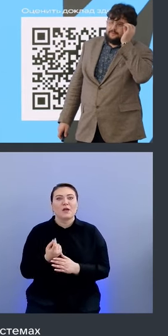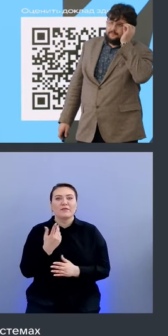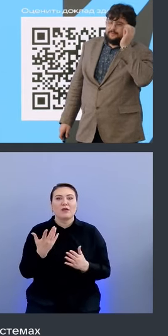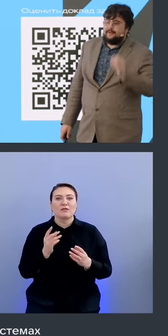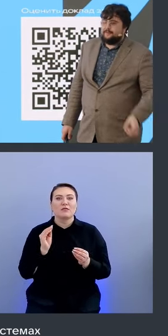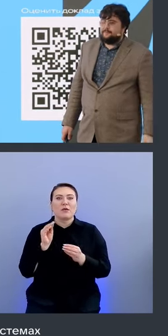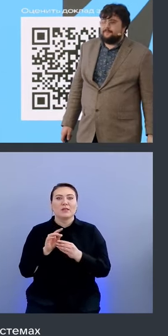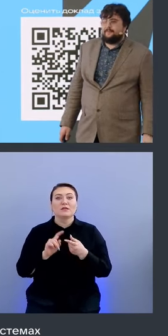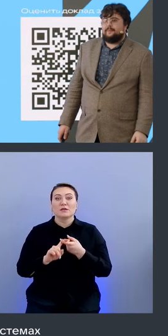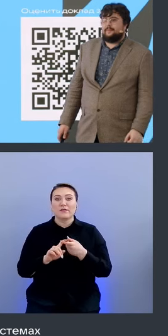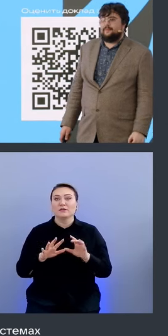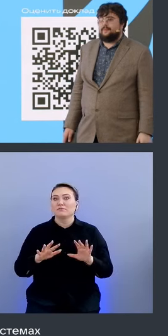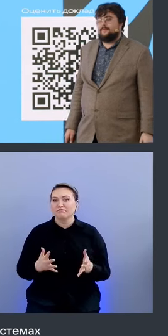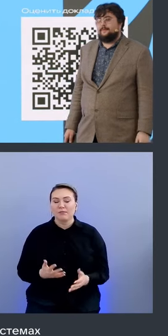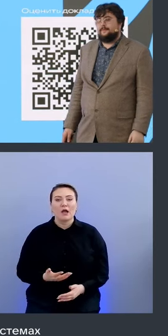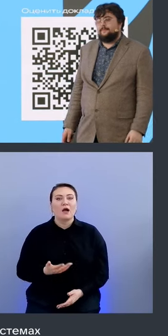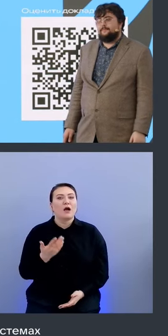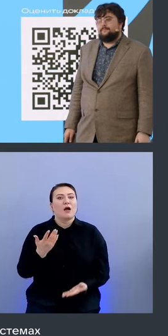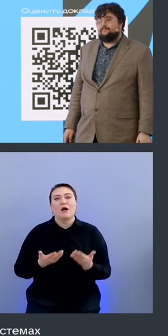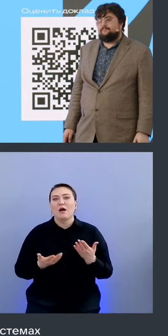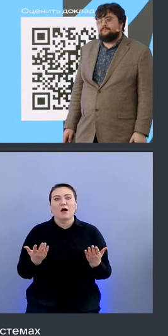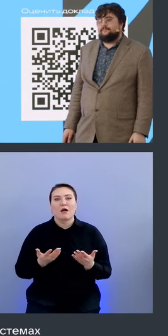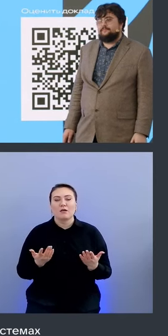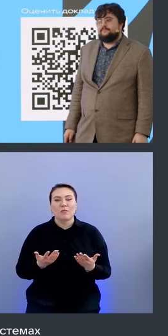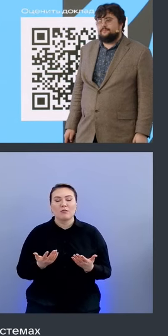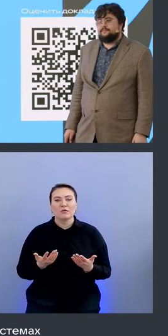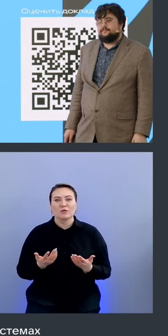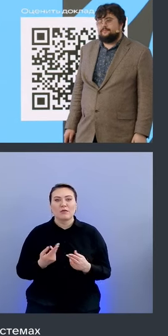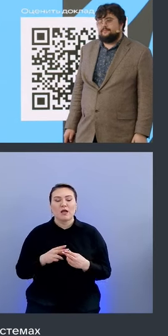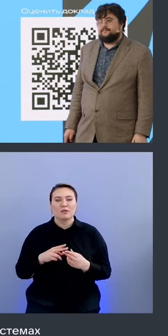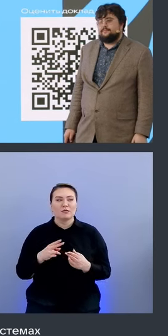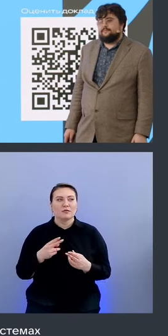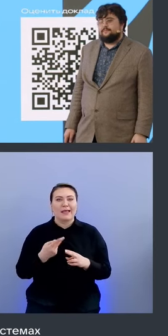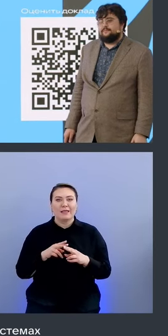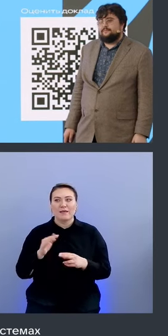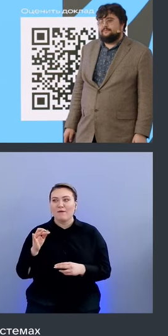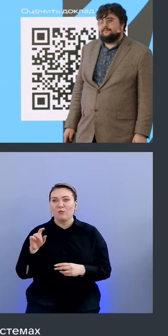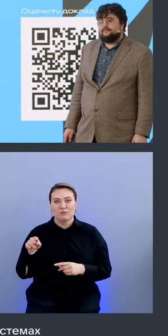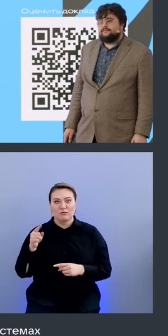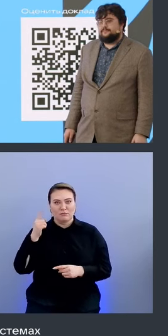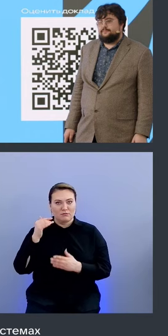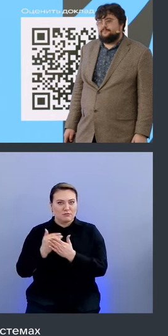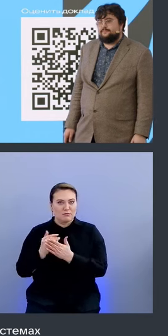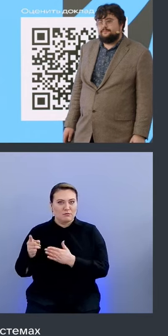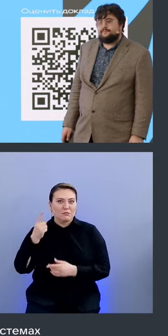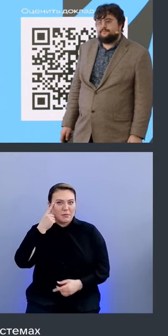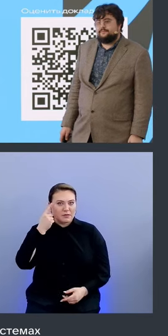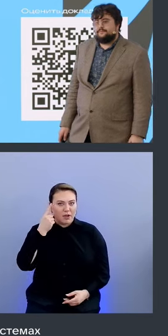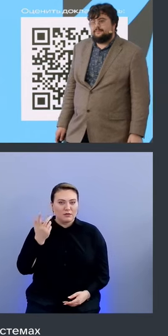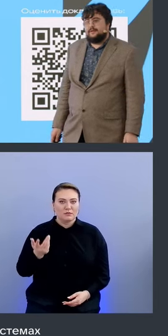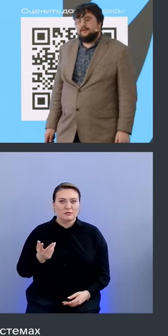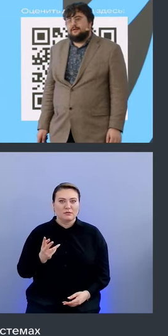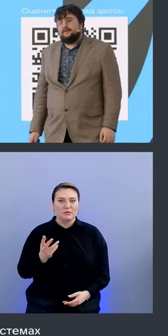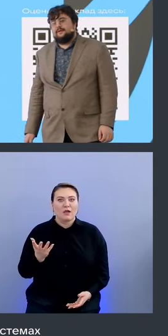дополнительная связь а вот каким образом это понимает и ну то есть